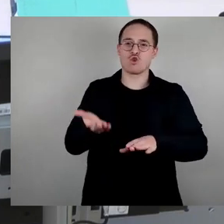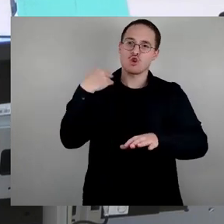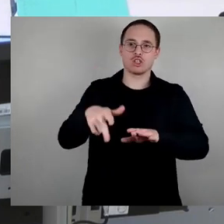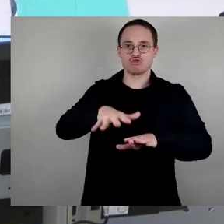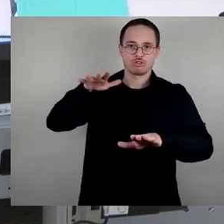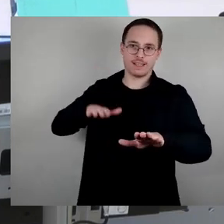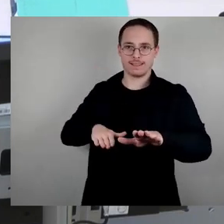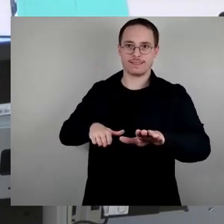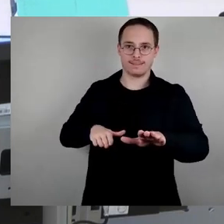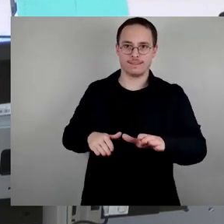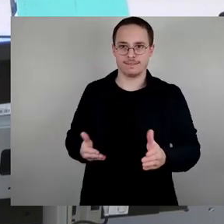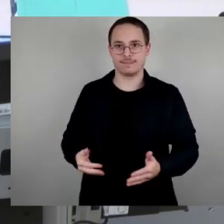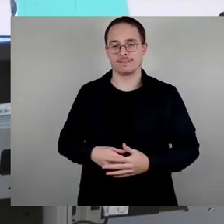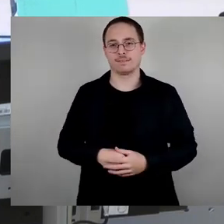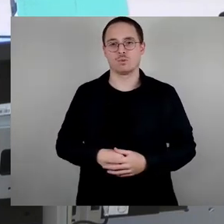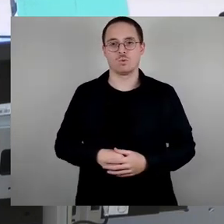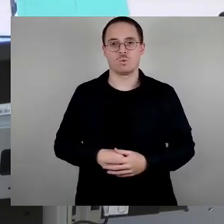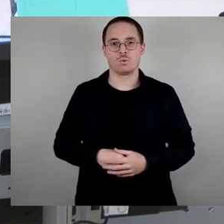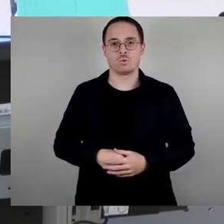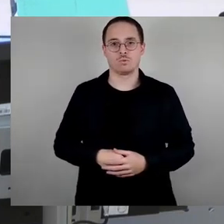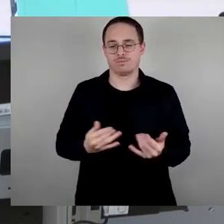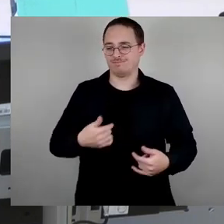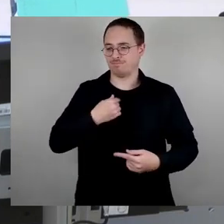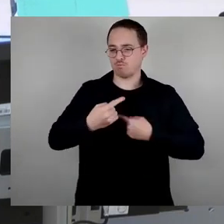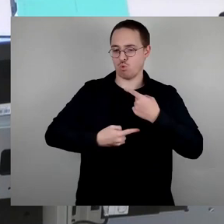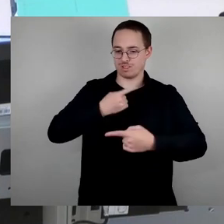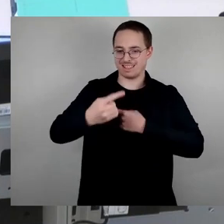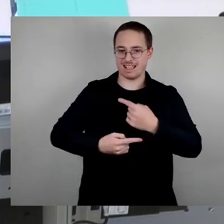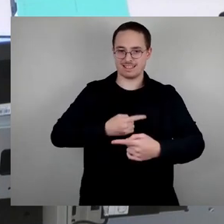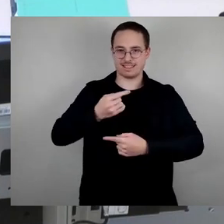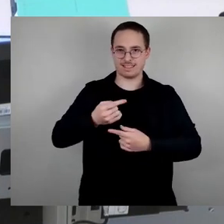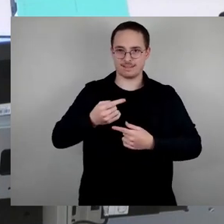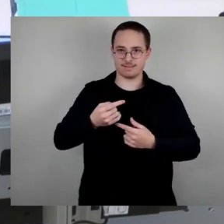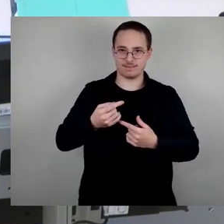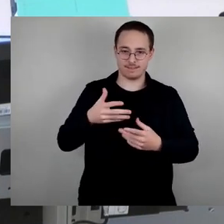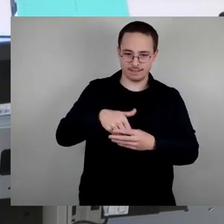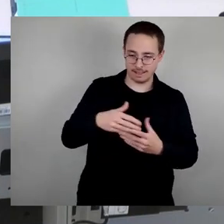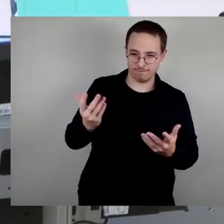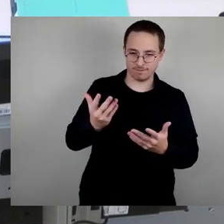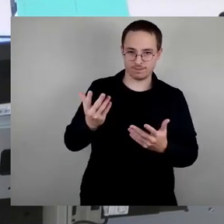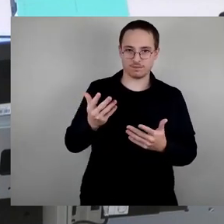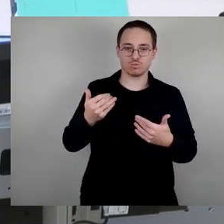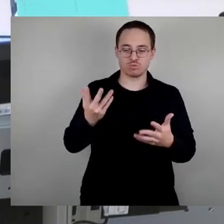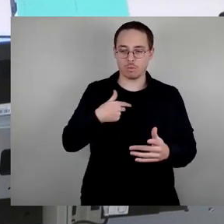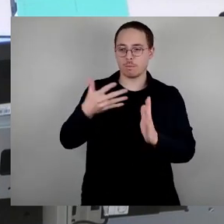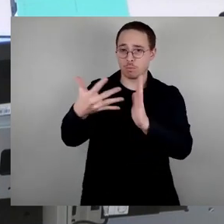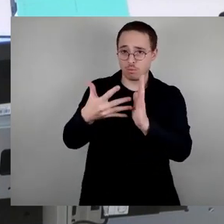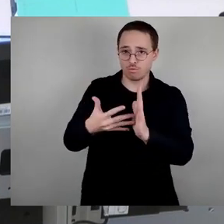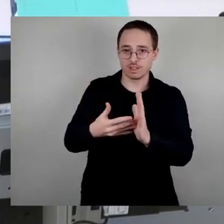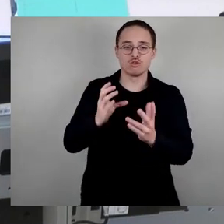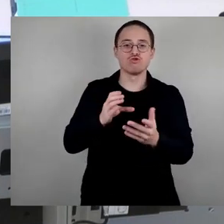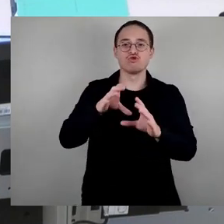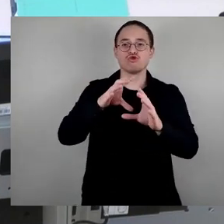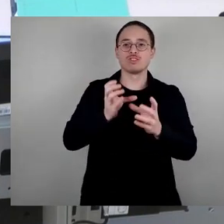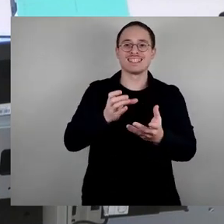Prozess befinden, wo die Sache auch ausgewertet wird und wo nachher rauskommt, ob die Stele so bleibt, wie sie ist, oder ob es